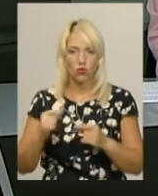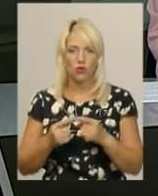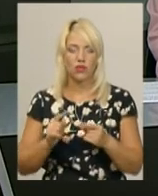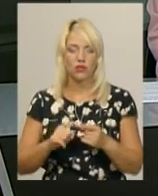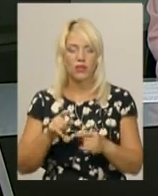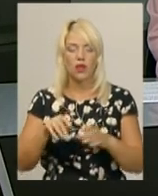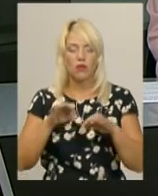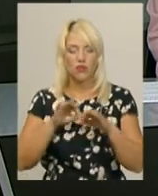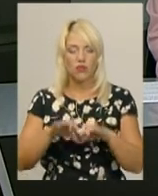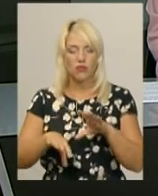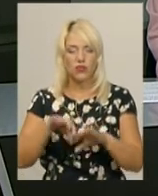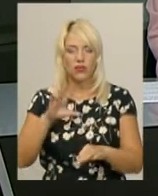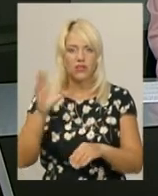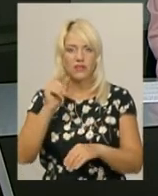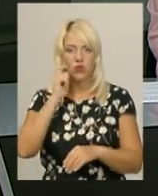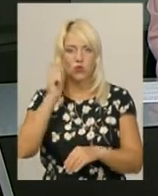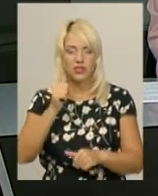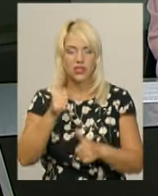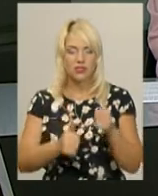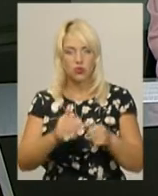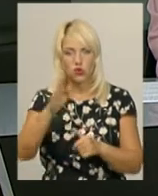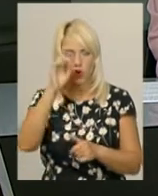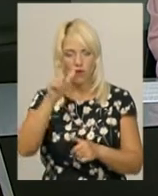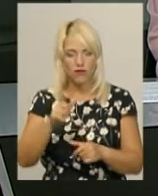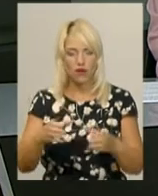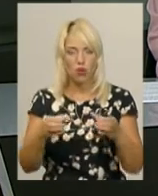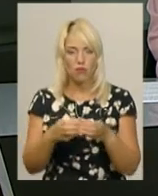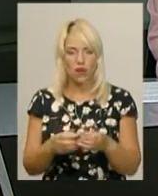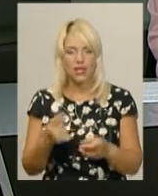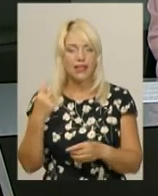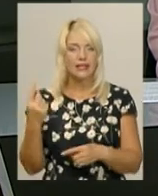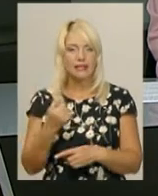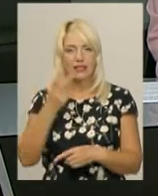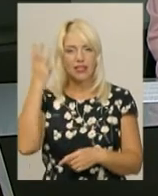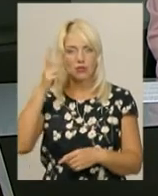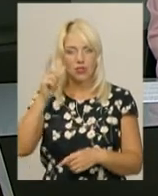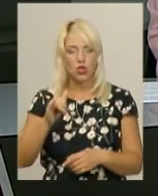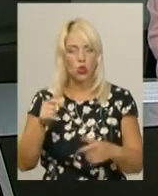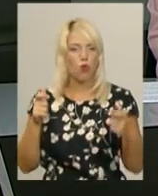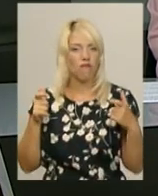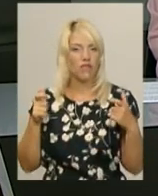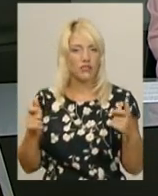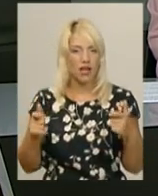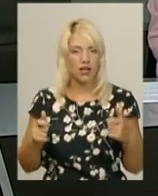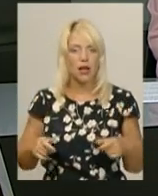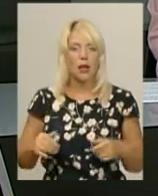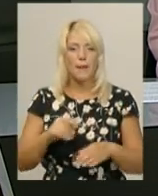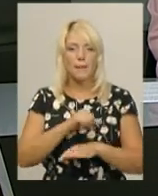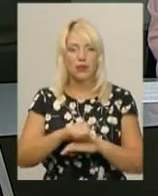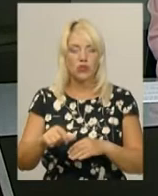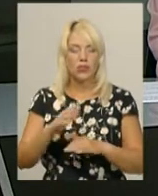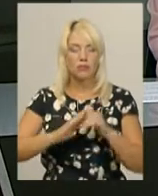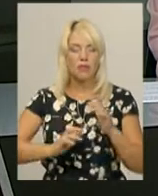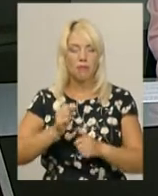України на всеукраїнських змаганнях. Чоловік у команді – єдиний хмельничанин та офіцер-прикордонник. Спеціалізується Віктор у бігу на